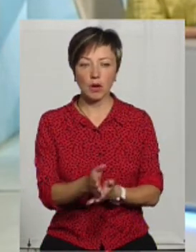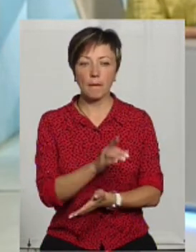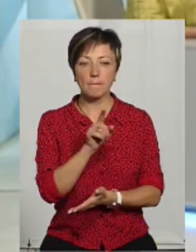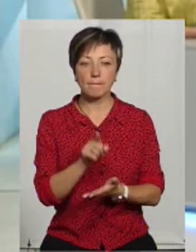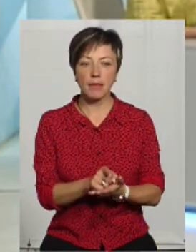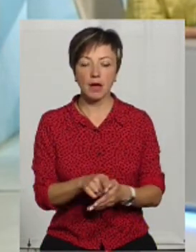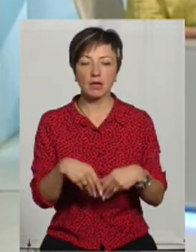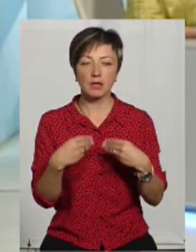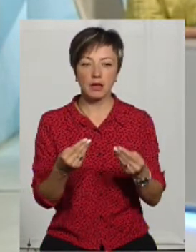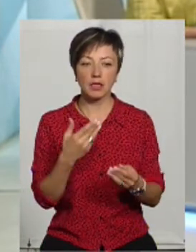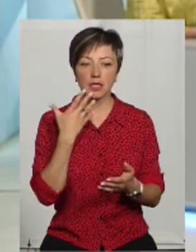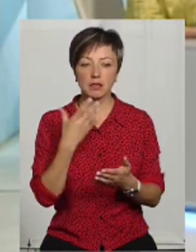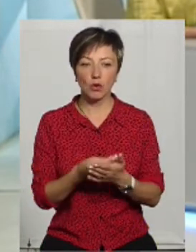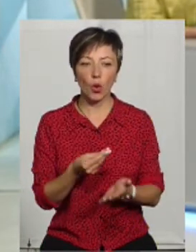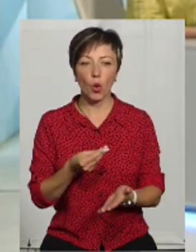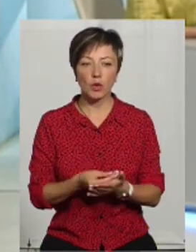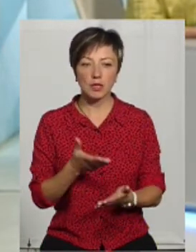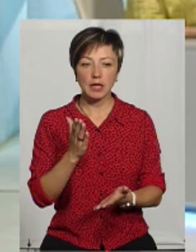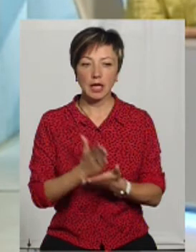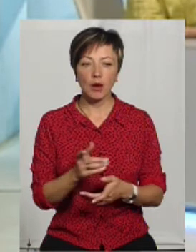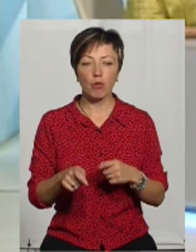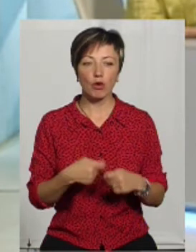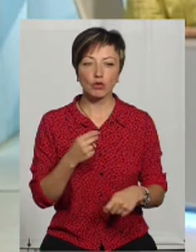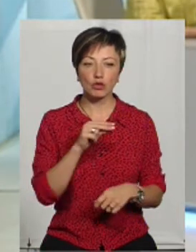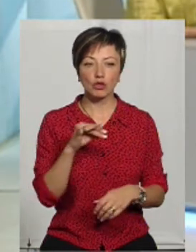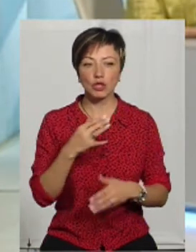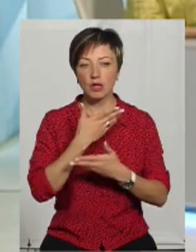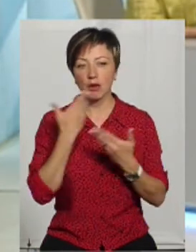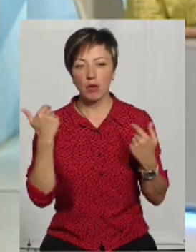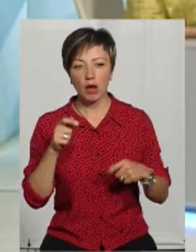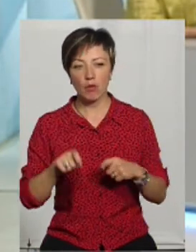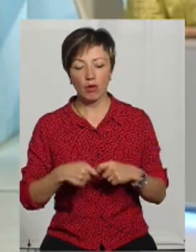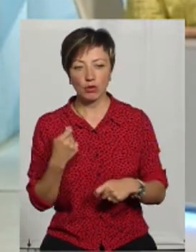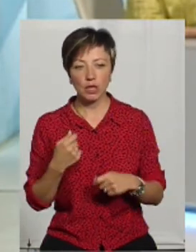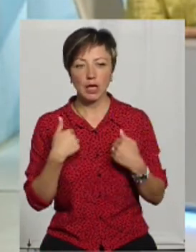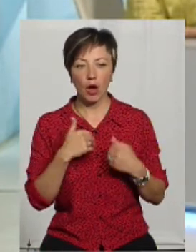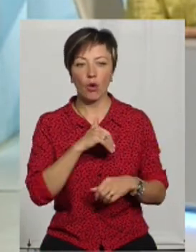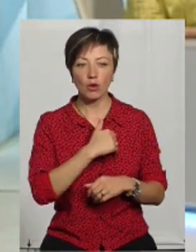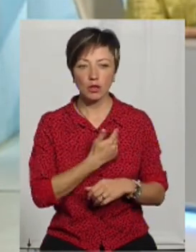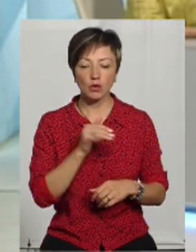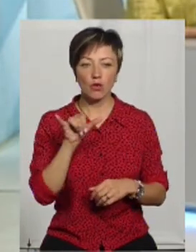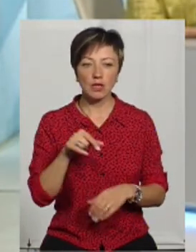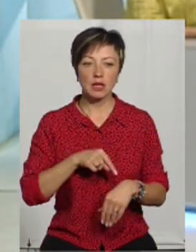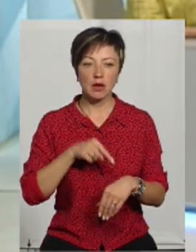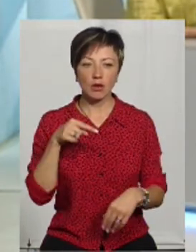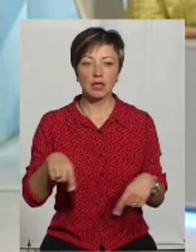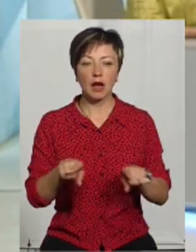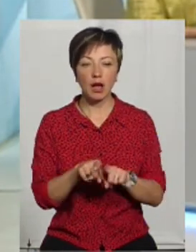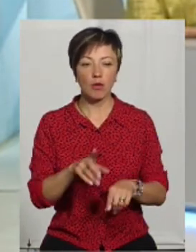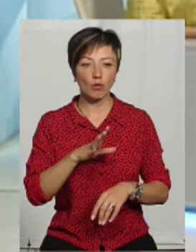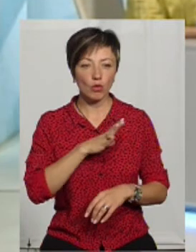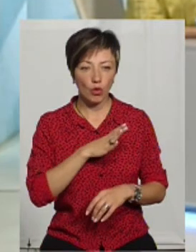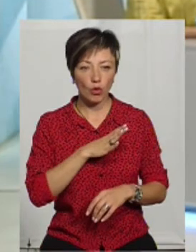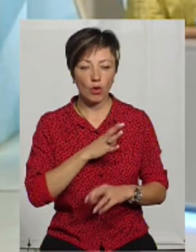маєте дати свою оцінку, є порушення чи немає порушення. Я хочу, щоб у вас реагування було таке,